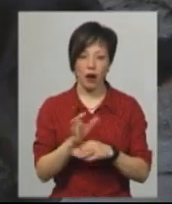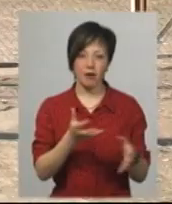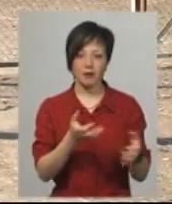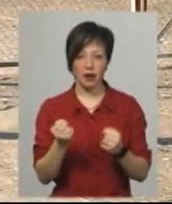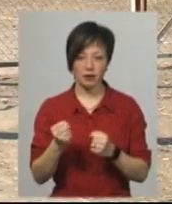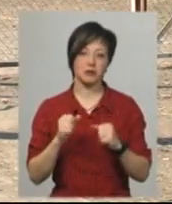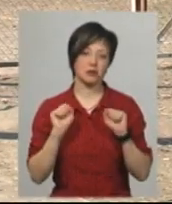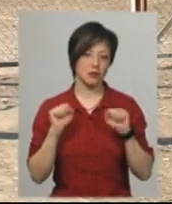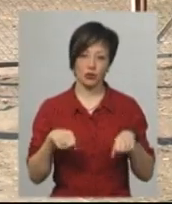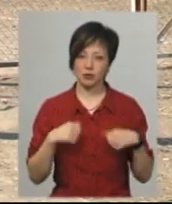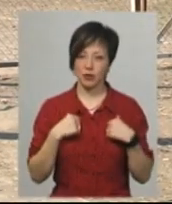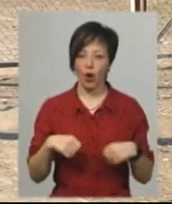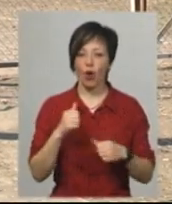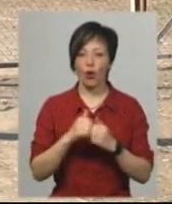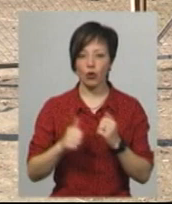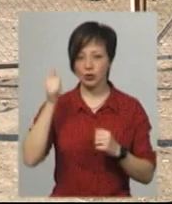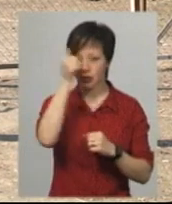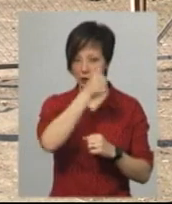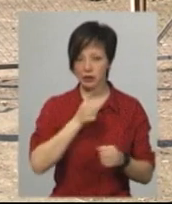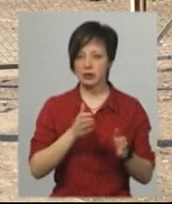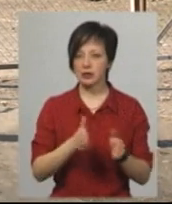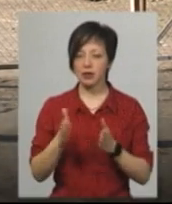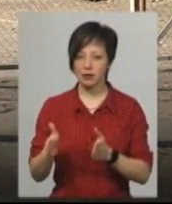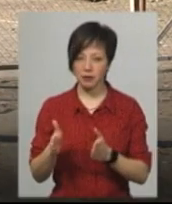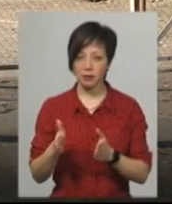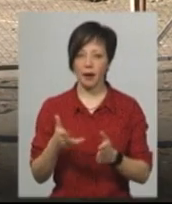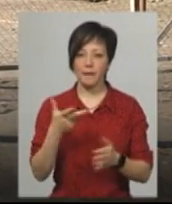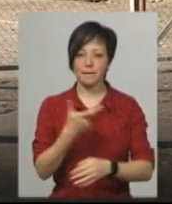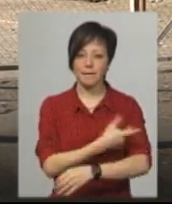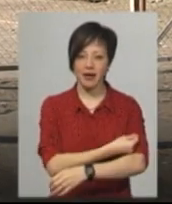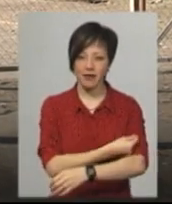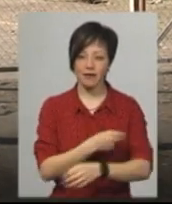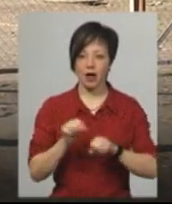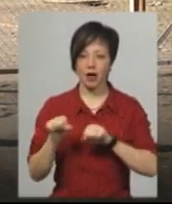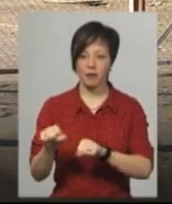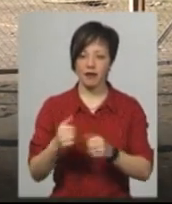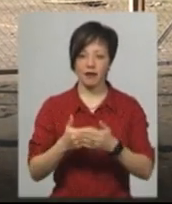брати безпечно. Кожен рік стабільно ми їх прививаємо від сказ.